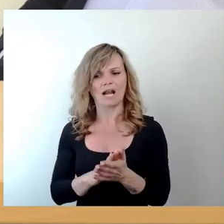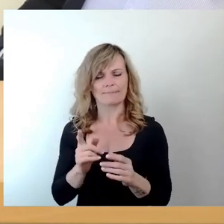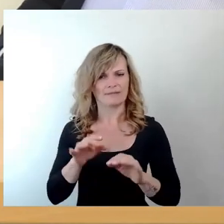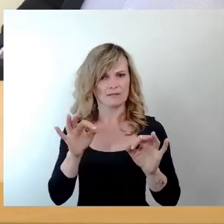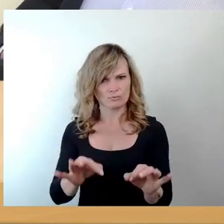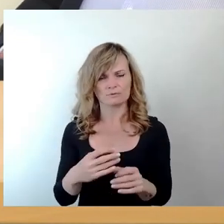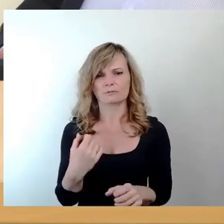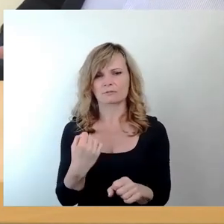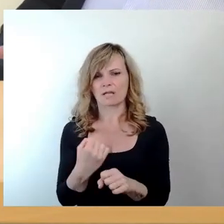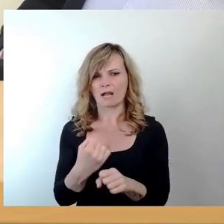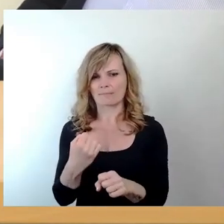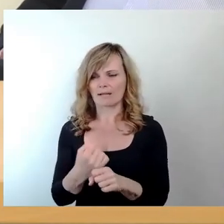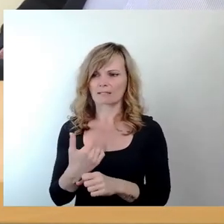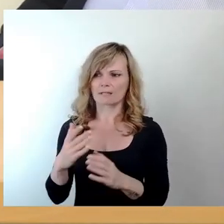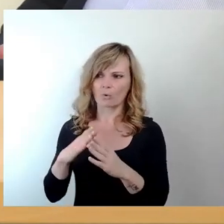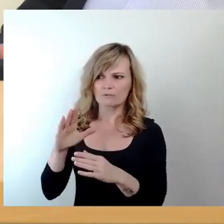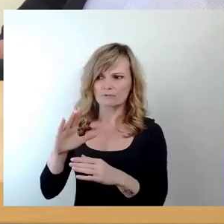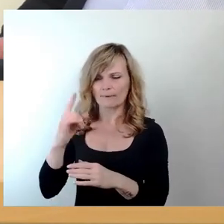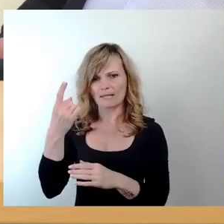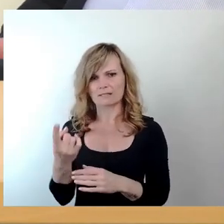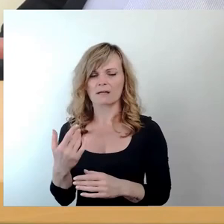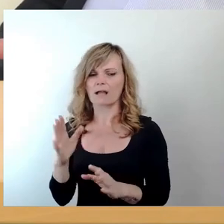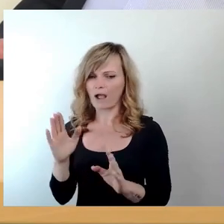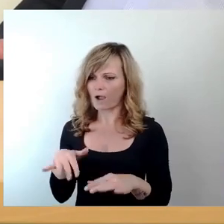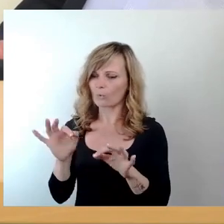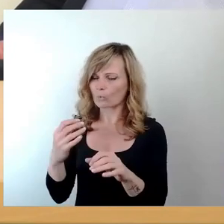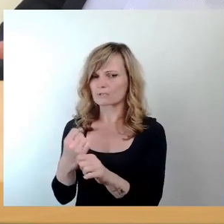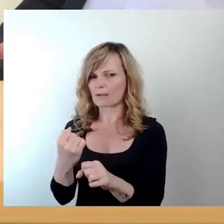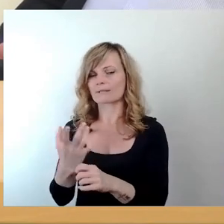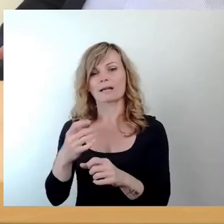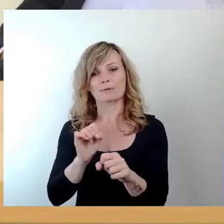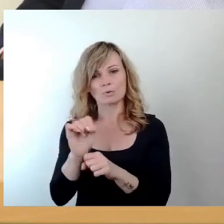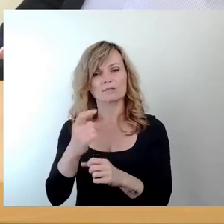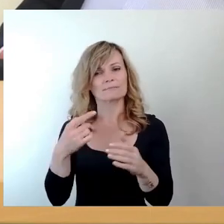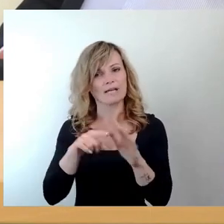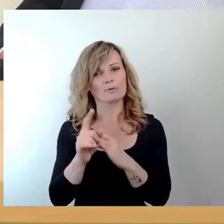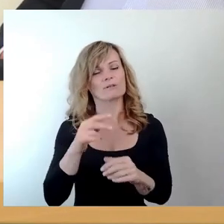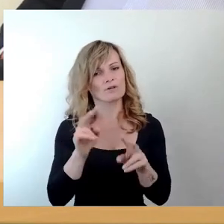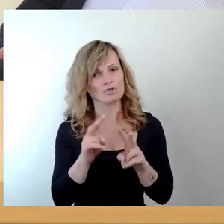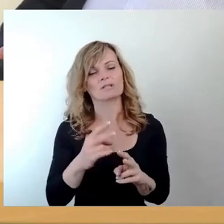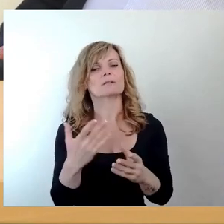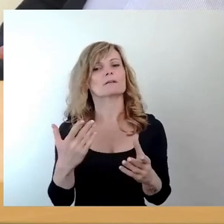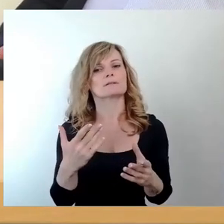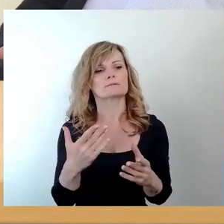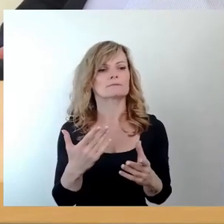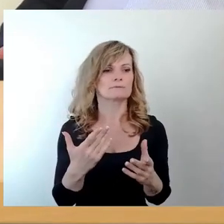Hausmeisterinnen und Hausmeister angeht, sondern es sind eben dadurch auch verschiedene Schnittstellen reduziert worden, wo man jetzt schneller auch